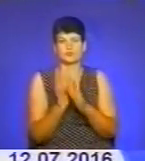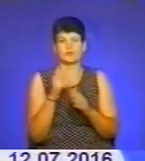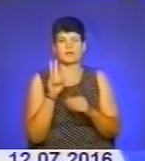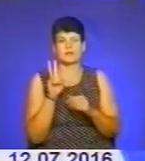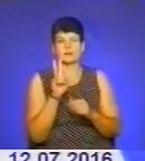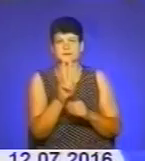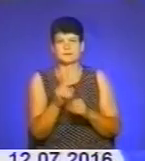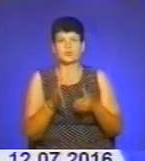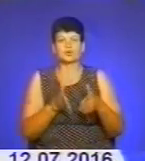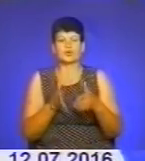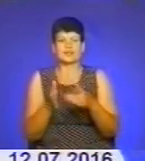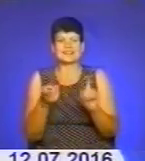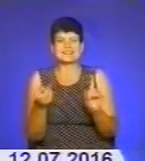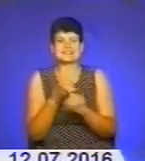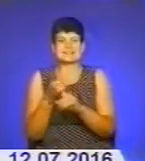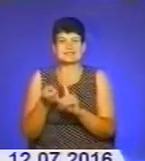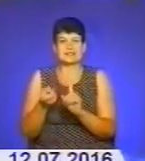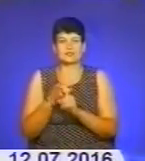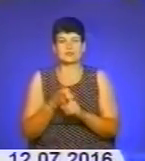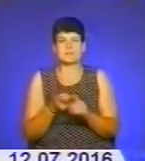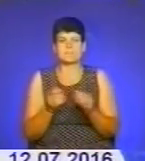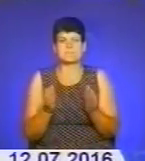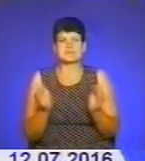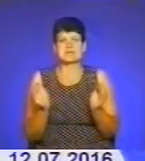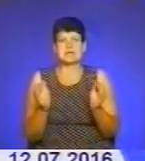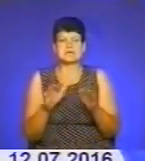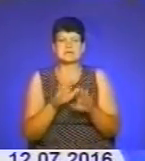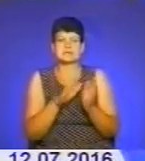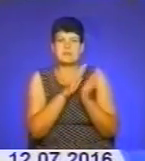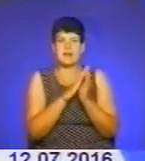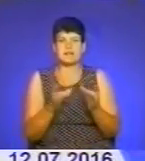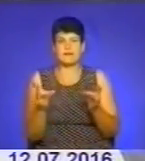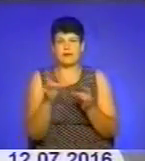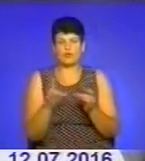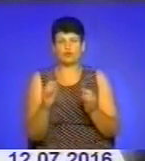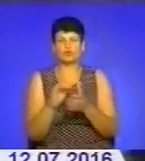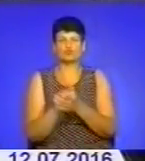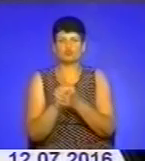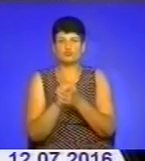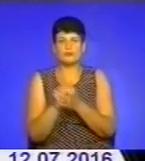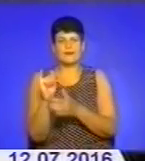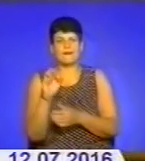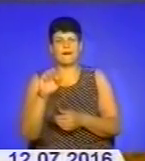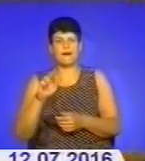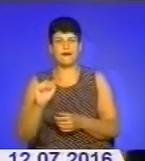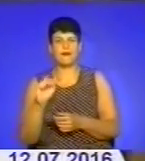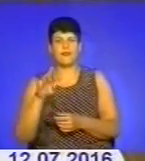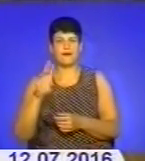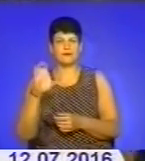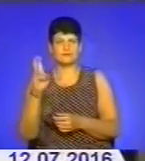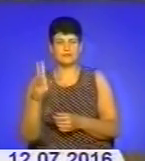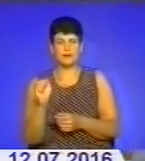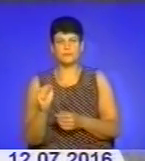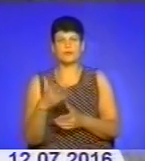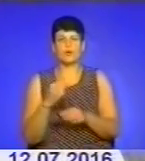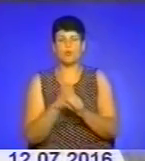великих віддалених один від одного спальних мікрорайони Тернополя, Дружбу та Аляску. Роботи ведуться на вулиці Текстильній.